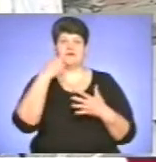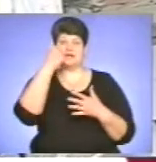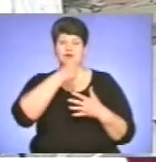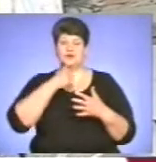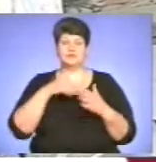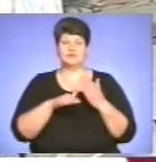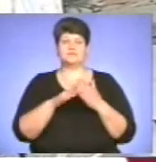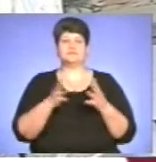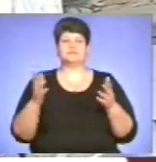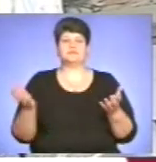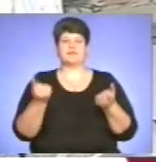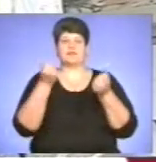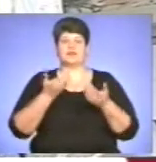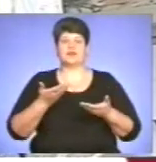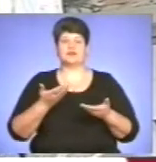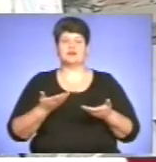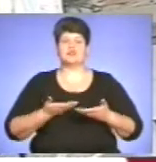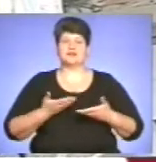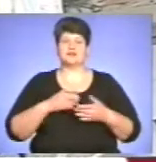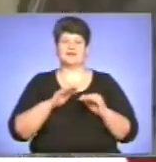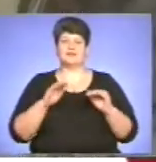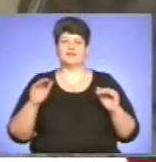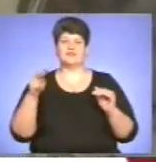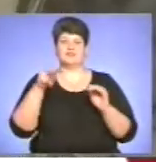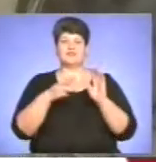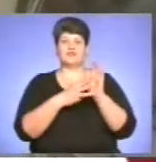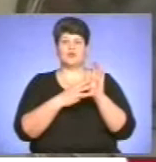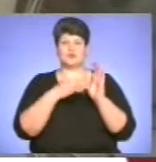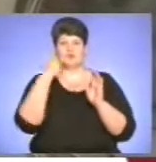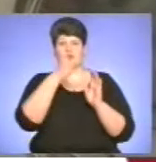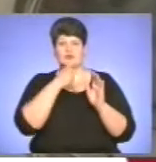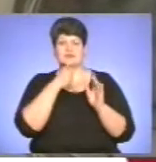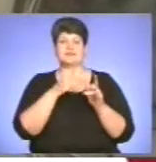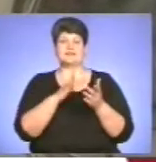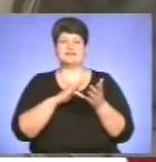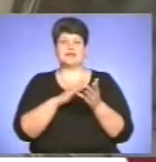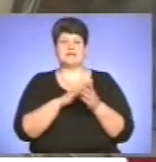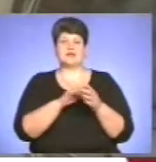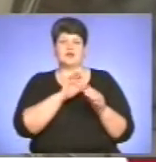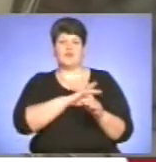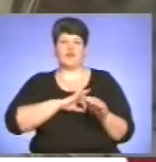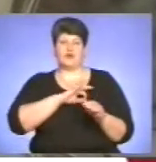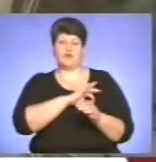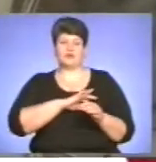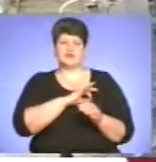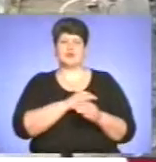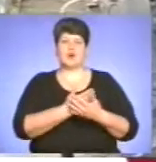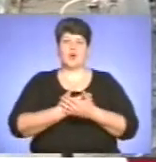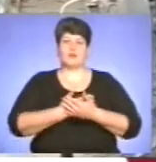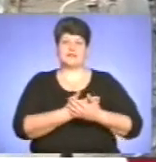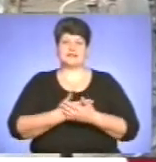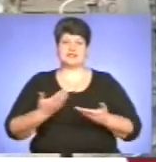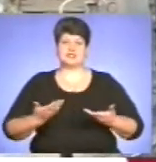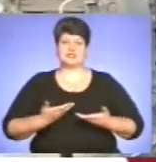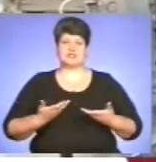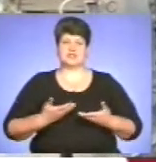життя малят. У 2008-му на базі закладу з'явився Центр з виходжування новонароджених «Колиска життя» – одноіменної програми